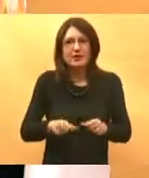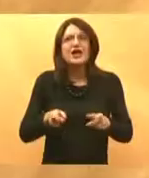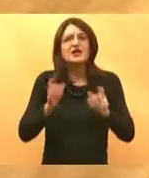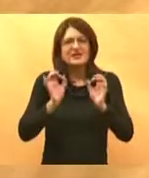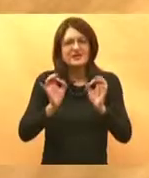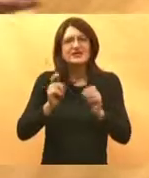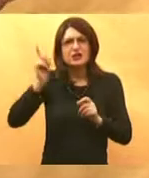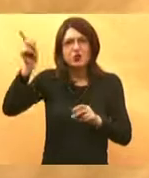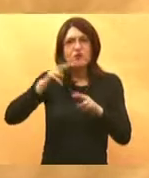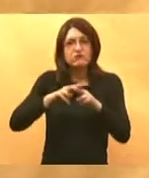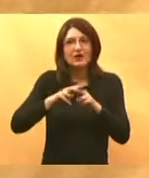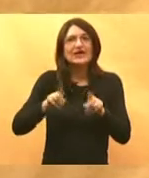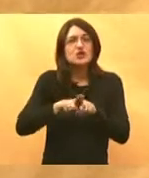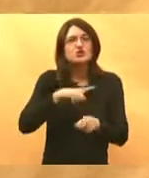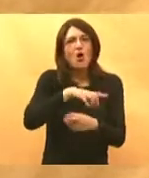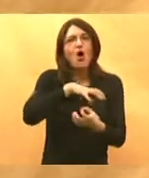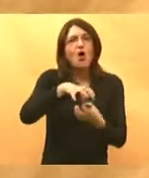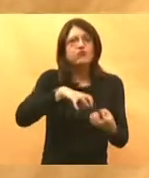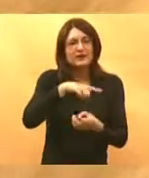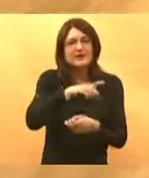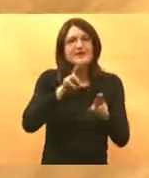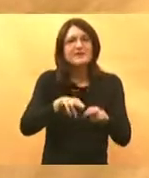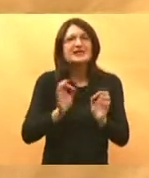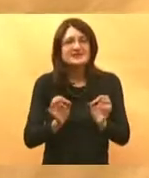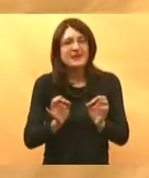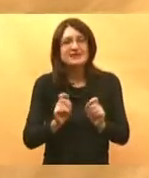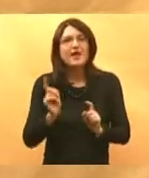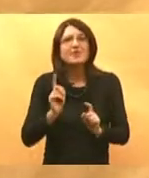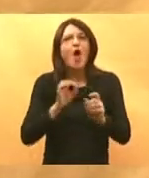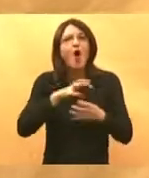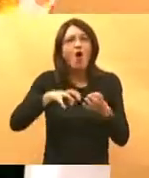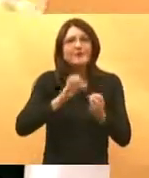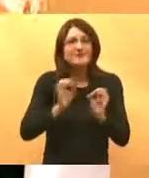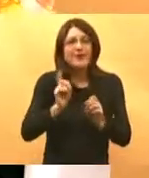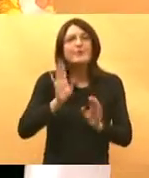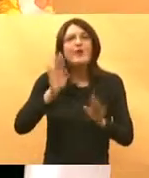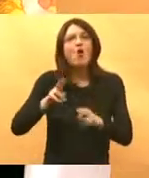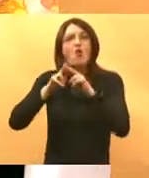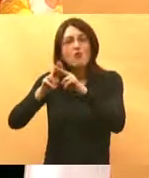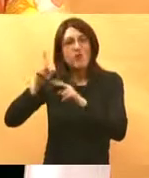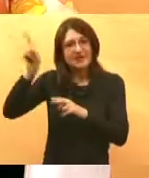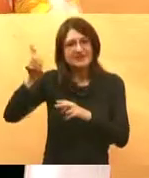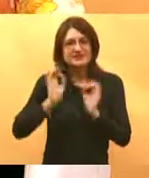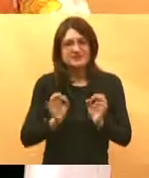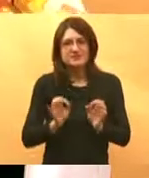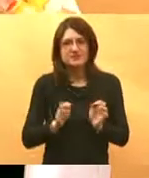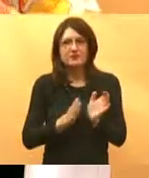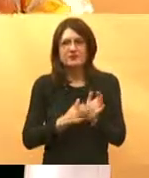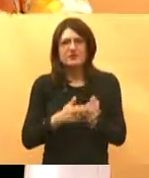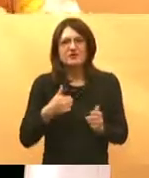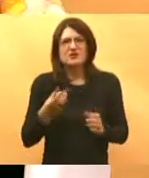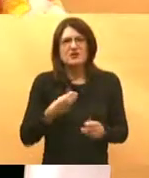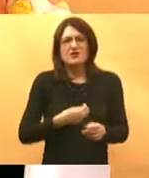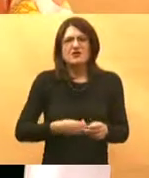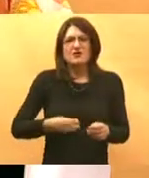bolničkog bolničkog ali mi u obiteljskoj smo isto specialisti ali recimo bolničkoga recimo evo recimo nešto me počelo